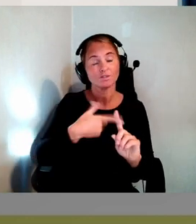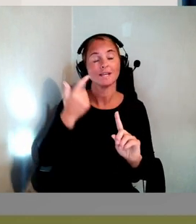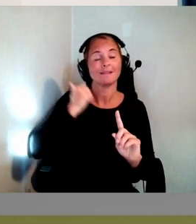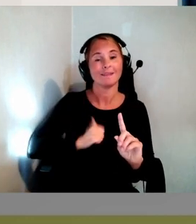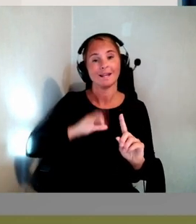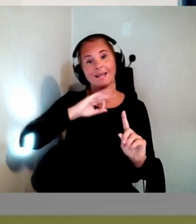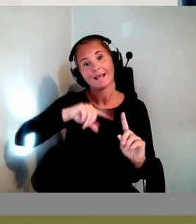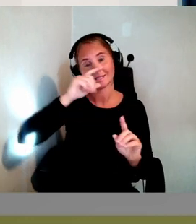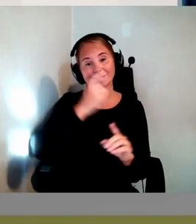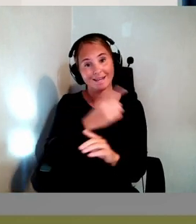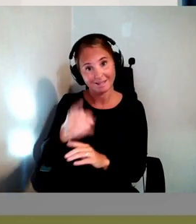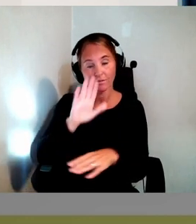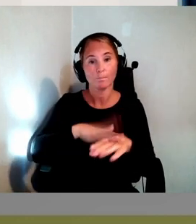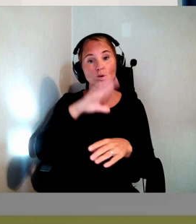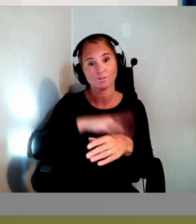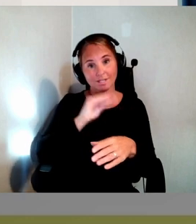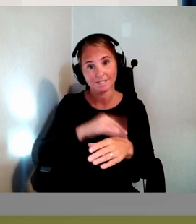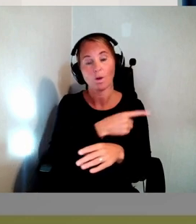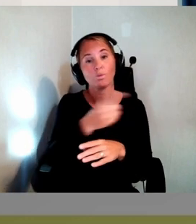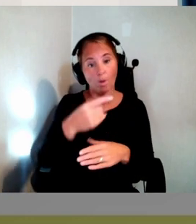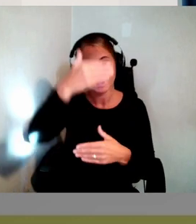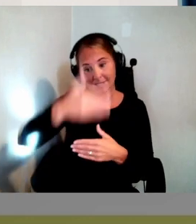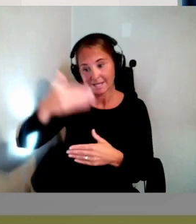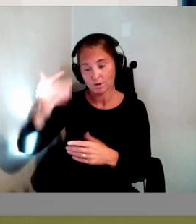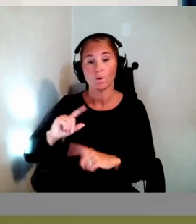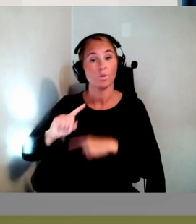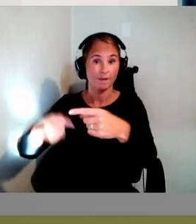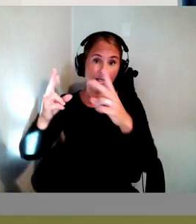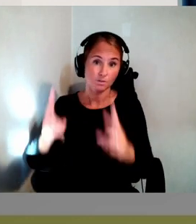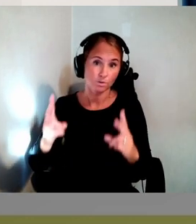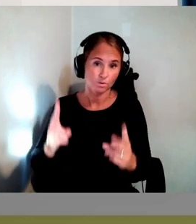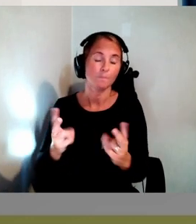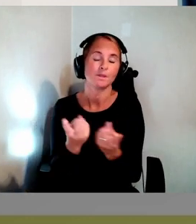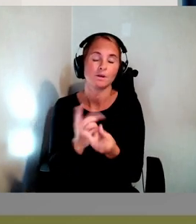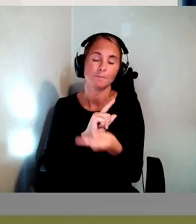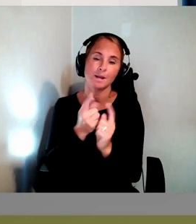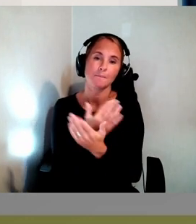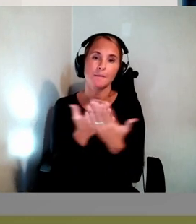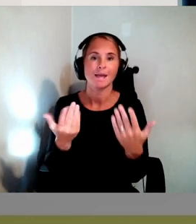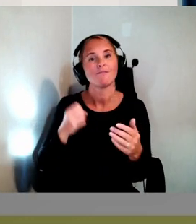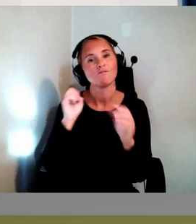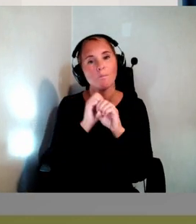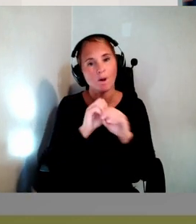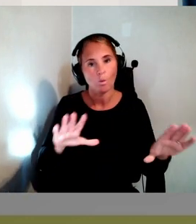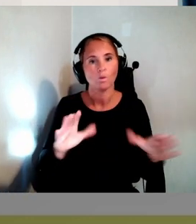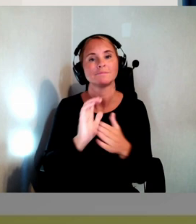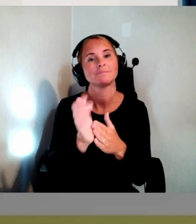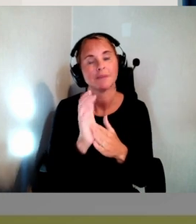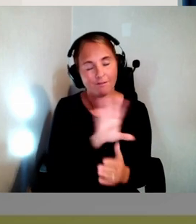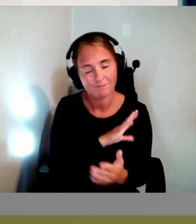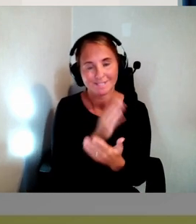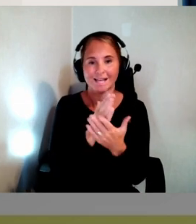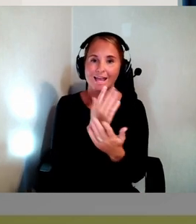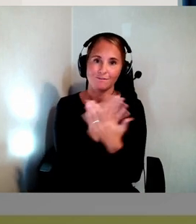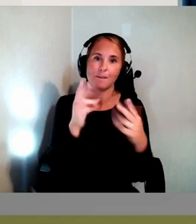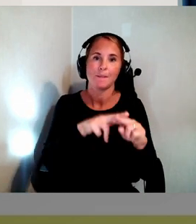svenska. Och de sidorna håller på att utvecklas också. Så det kommer bli lite mer information där. Det finns faktiskt fler ställen också. Men det var de jag kom på.